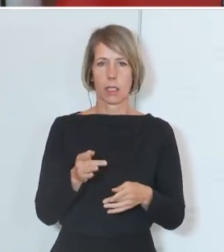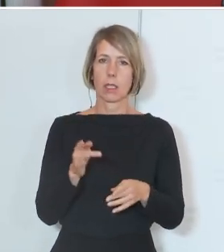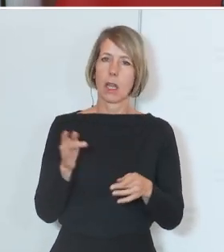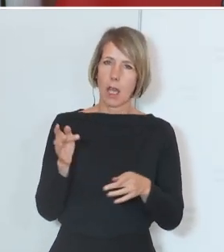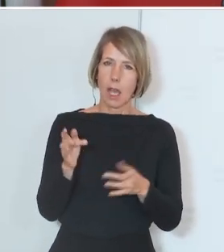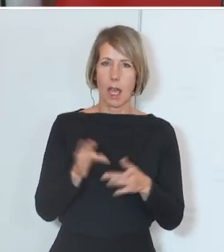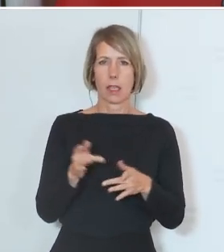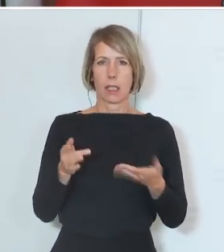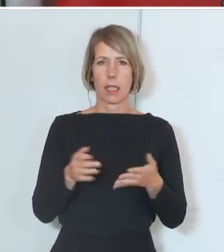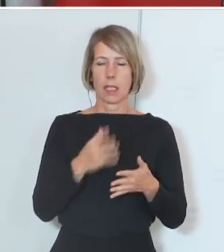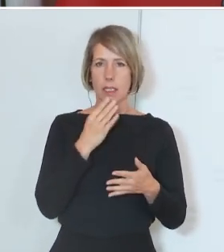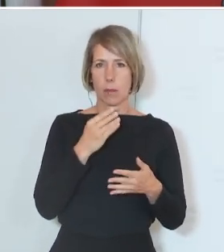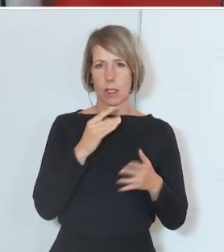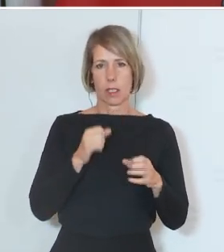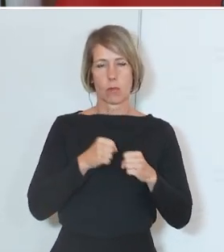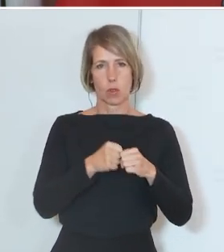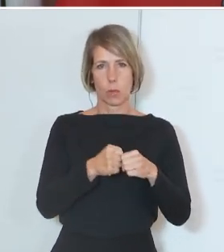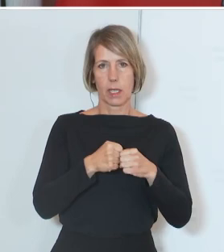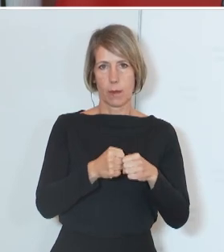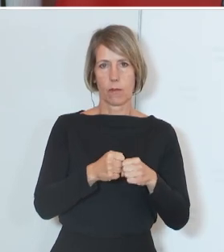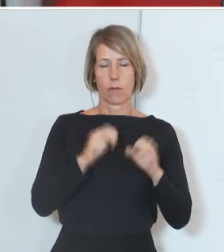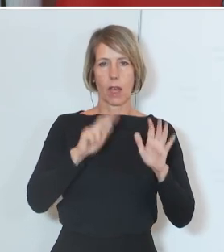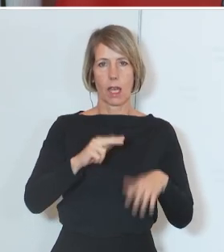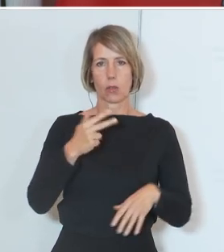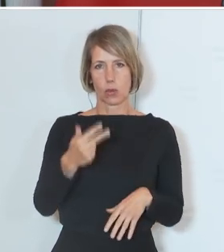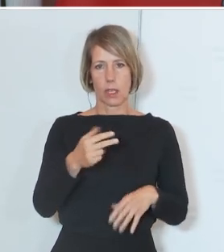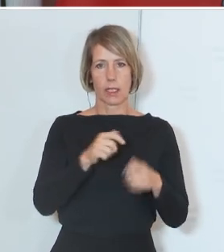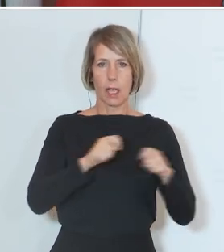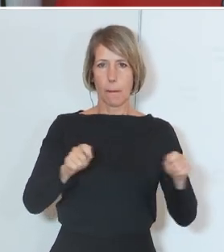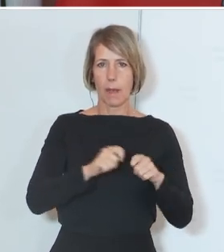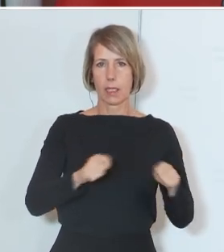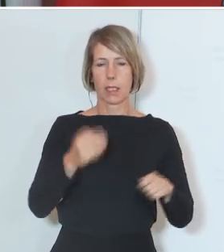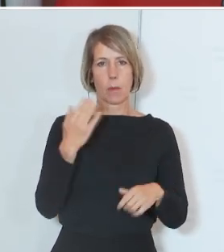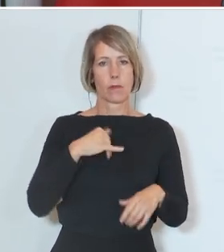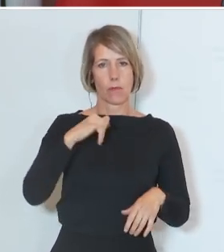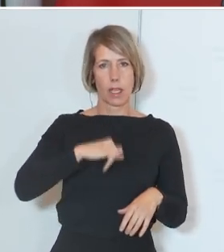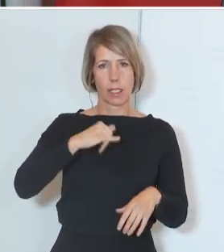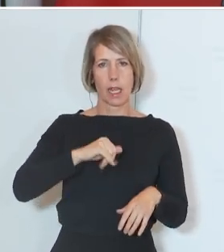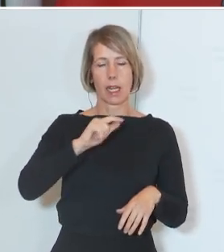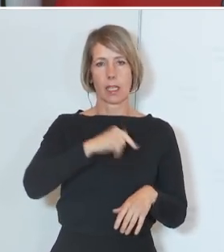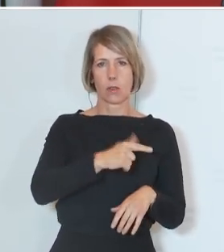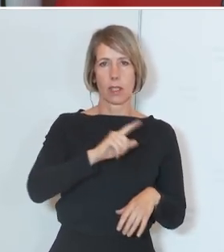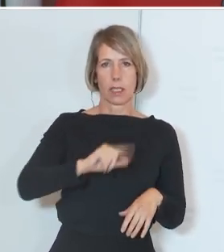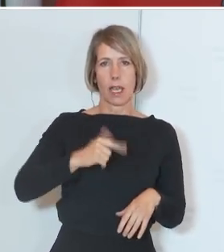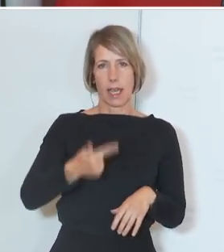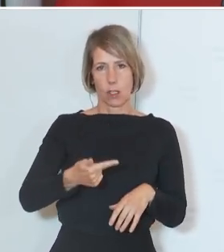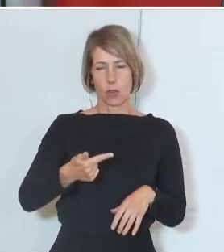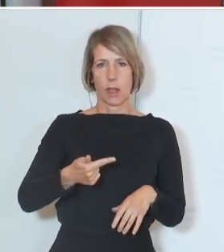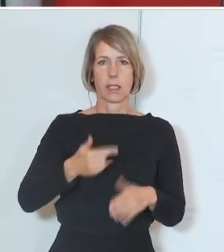zu bekämpfen. Wir haben 38 Maßnahmen im Jänner 2021 präsentiert. Wir haben in der Zwischenzeit einen ersten